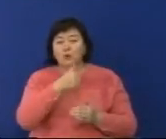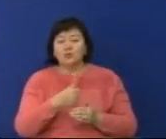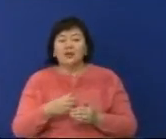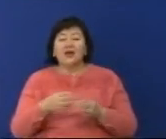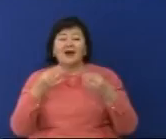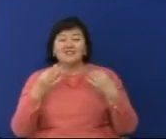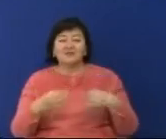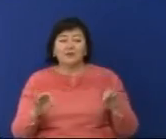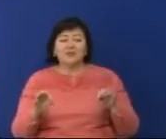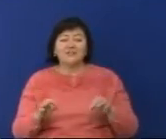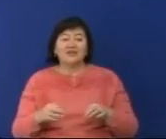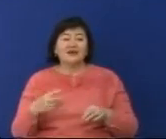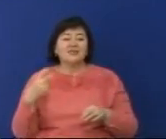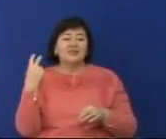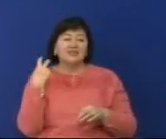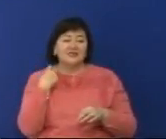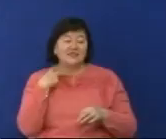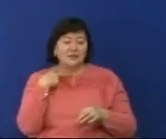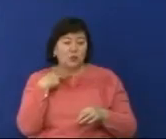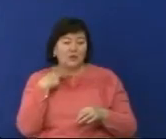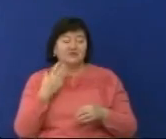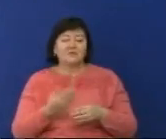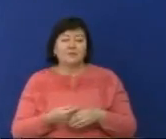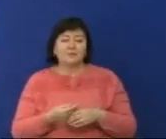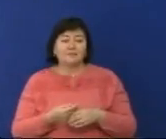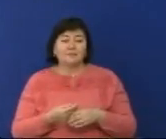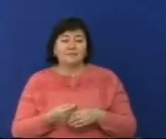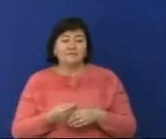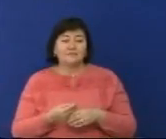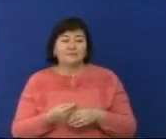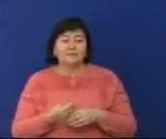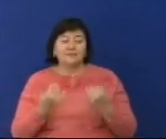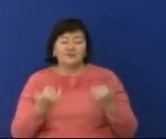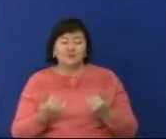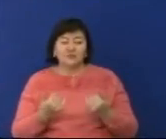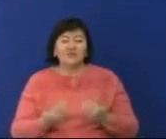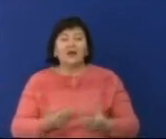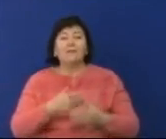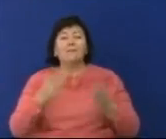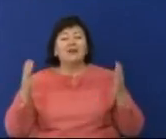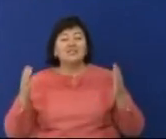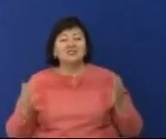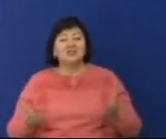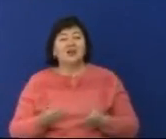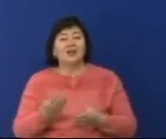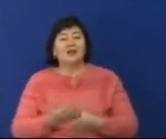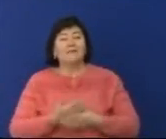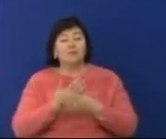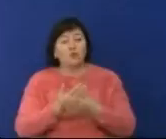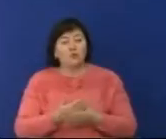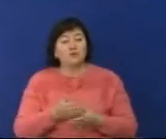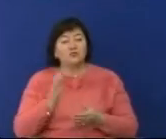заң жүзінде босату туралы тапсырмасы қуантты. Бұл біздің бастамамызға үлген қолдау болмақ дейді болашақ